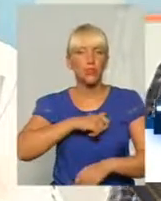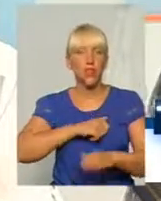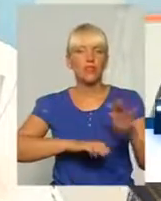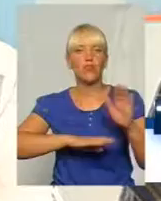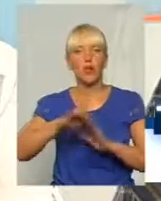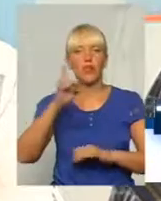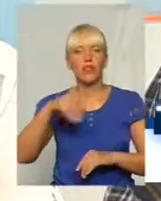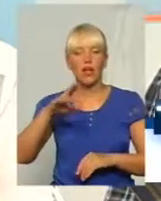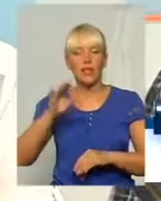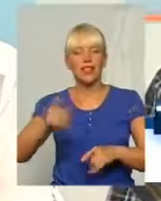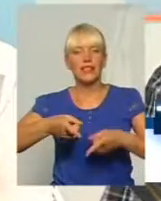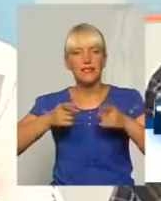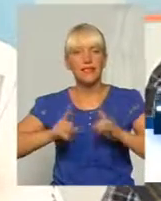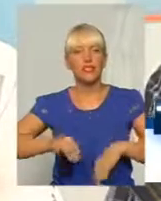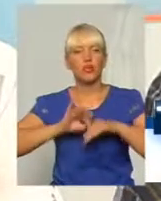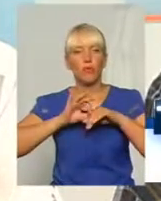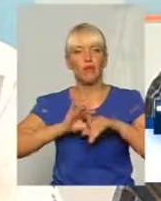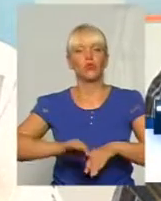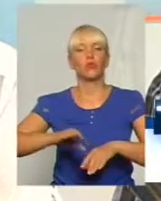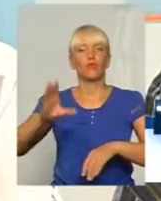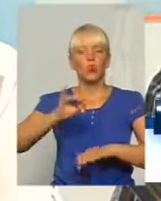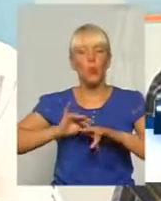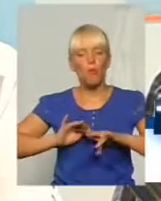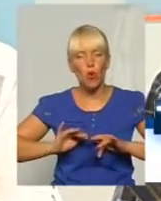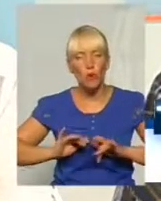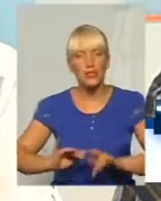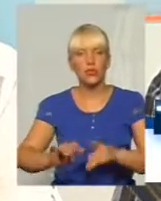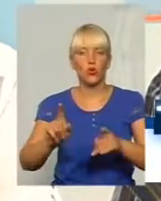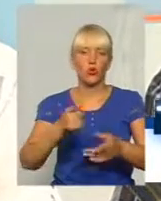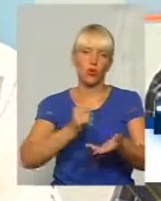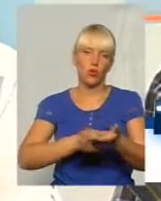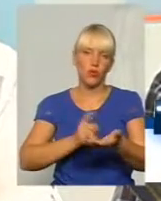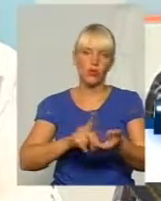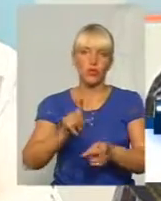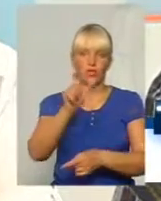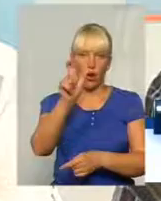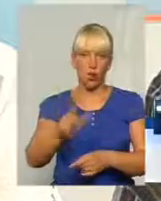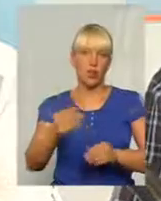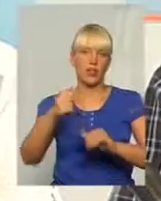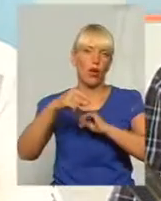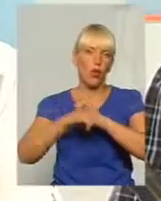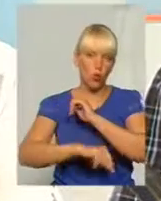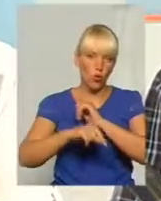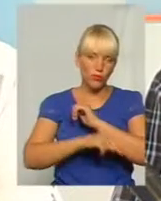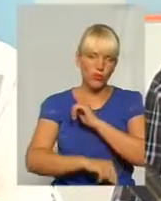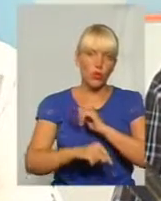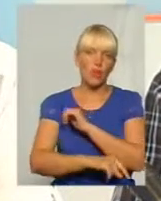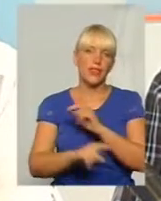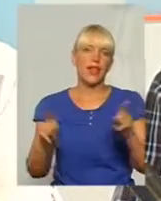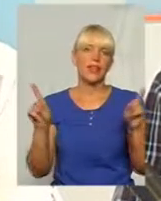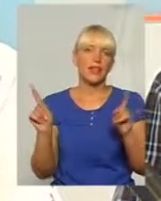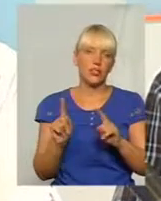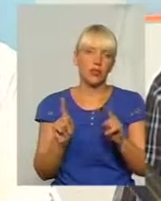проведуть всю процедуру, доведуть, що це корупціонер і посадять його за грати, аби іншим було